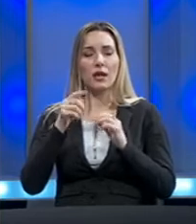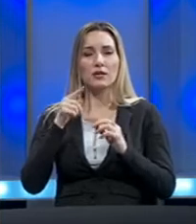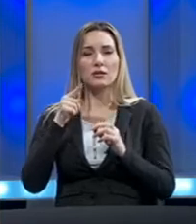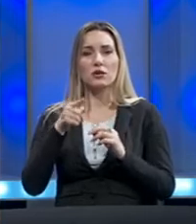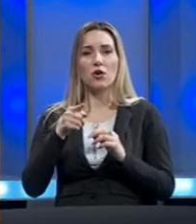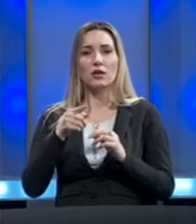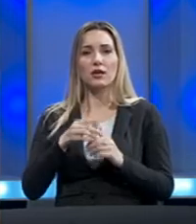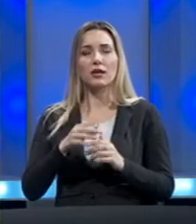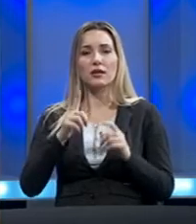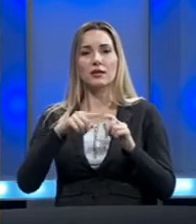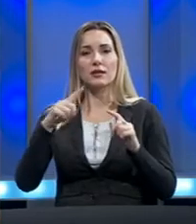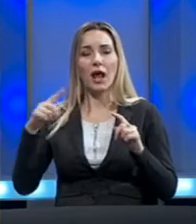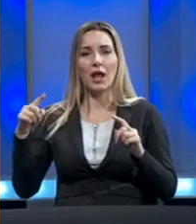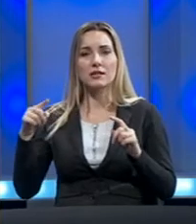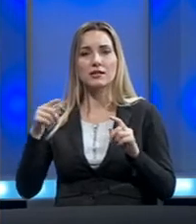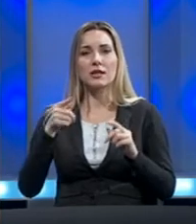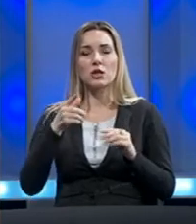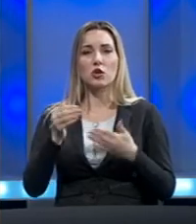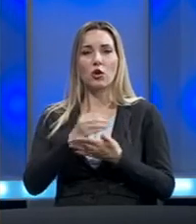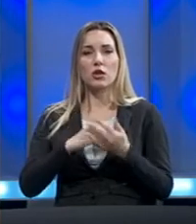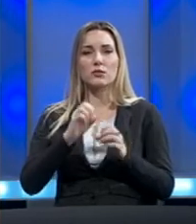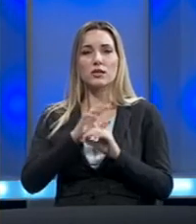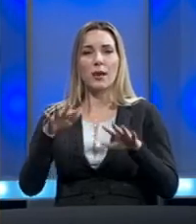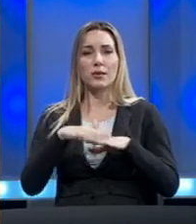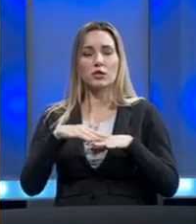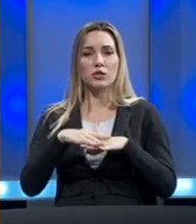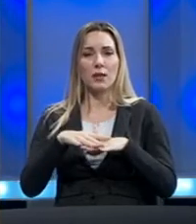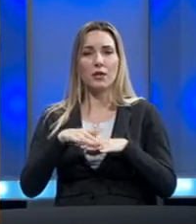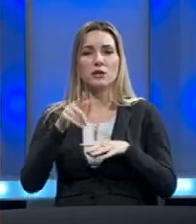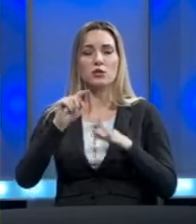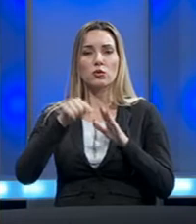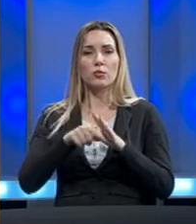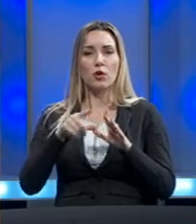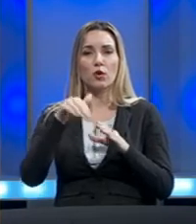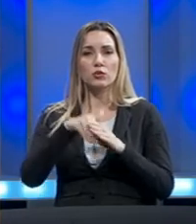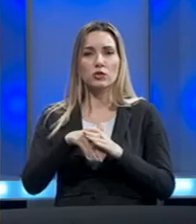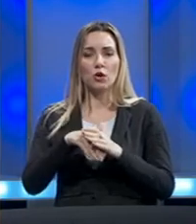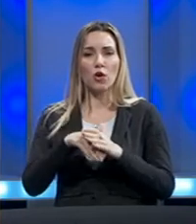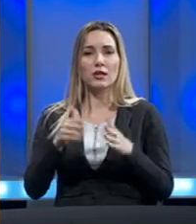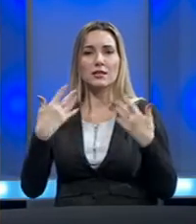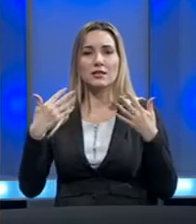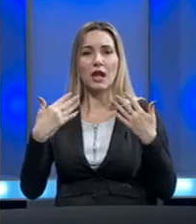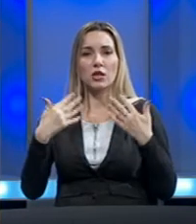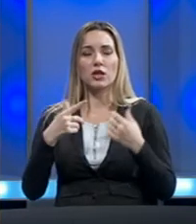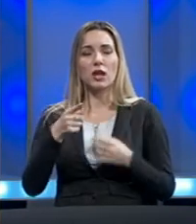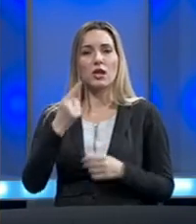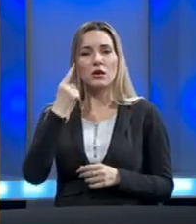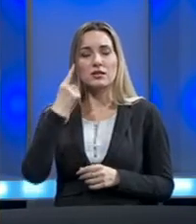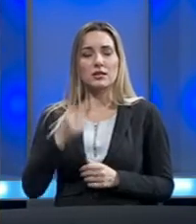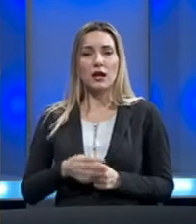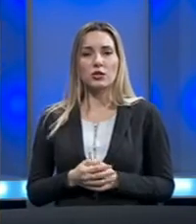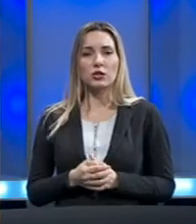talasi, ono što koristimo za bešaj mreže, duboko su u zoni nejonizujućeg zračenja, što znači da